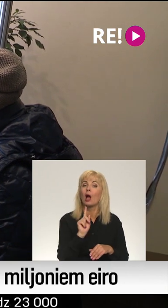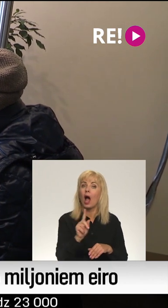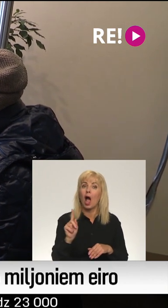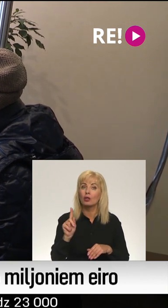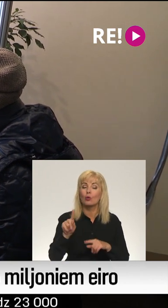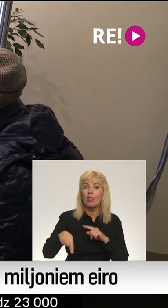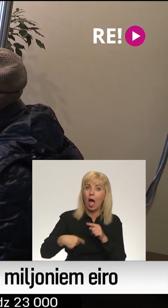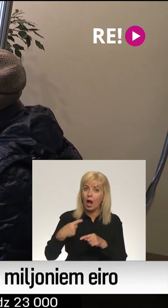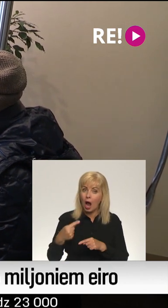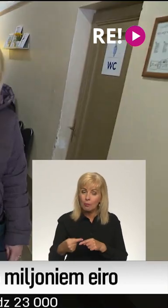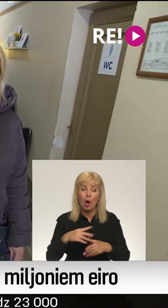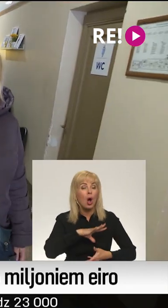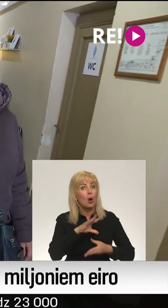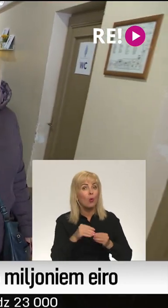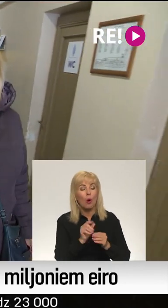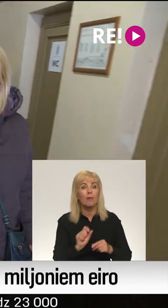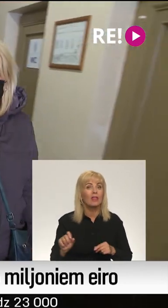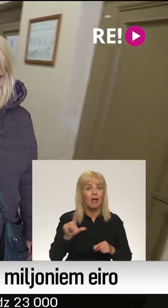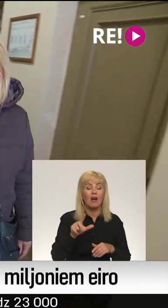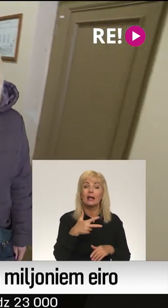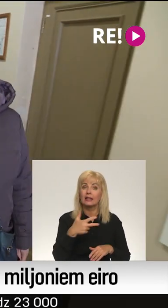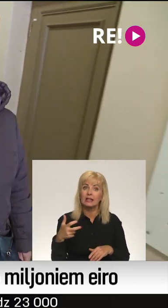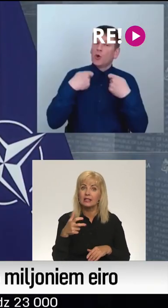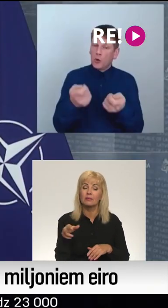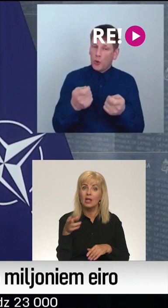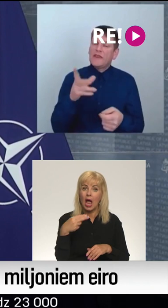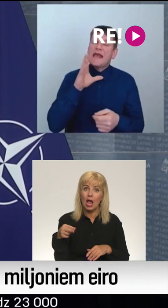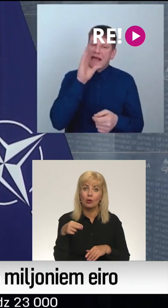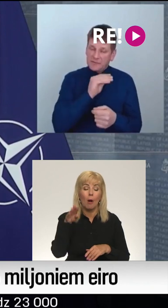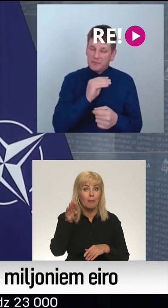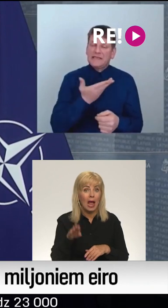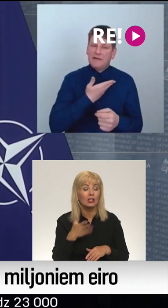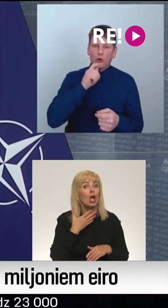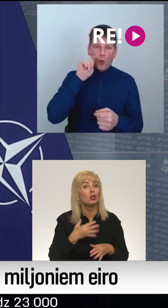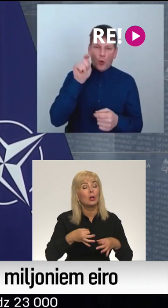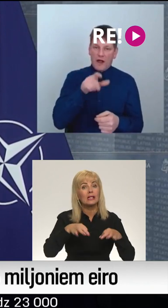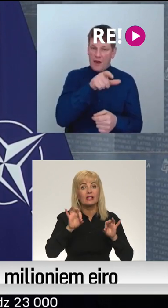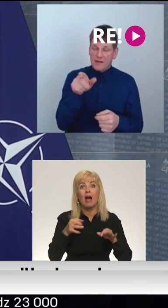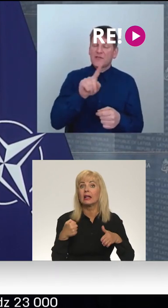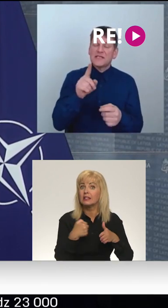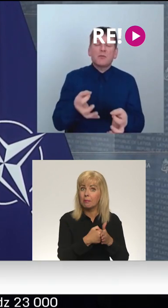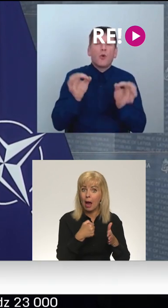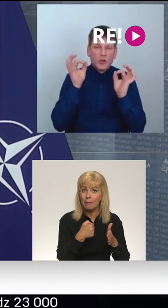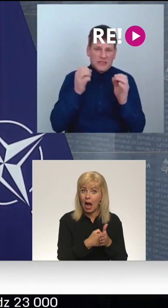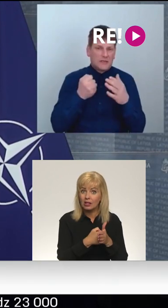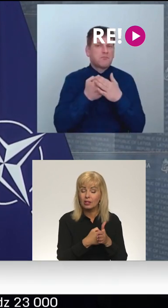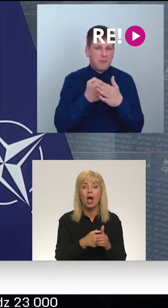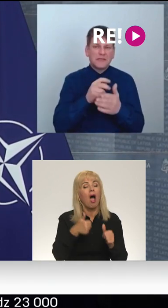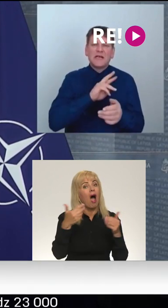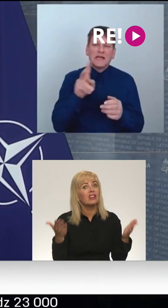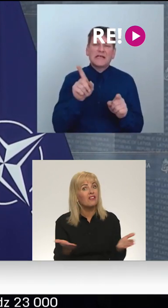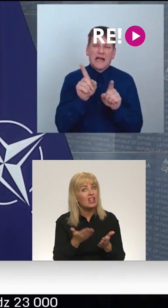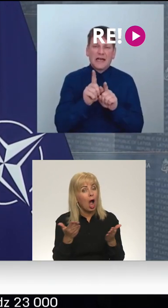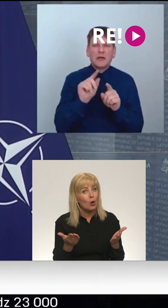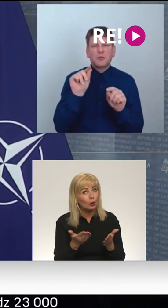nākamo personu. Kopā nevairāk kā 300 eiro mēnesī. Tas ir ļoti būtisks pabalsts, kurš arī atslogos